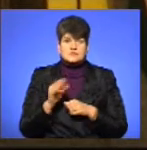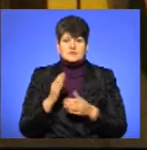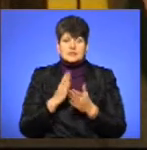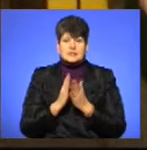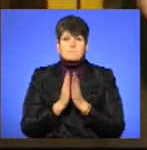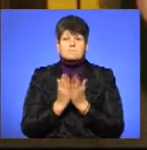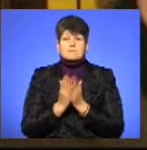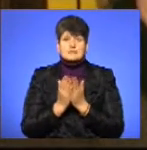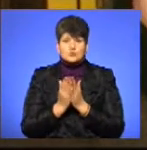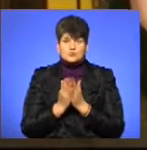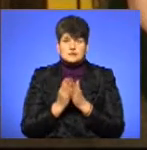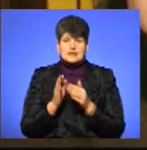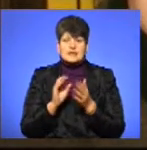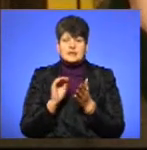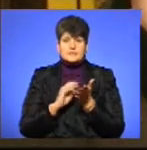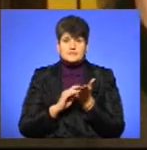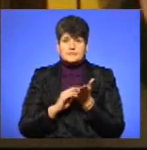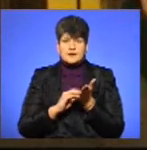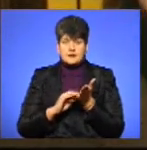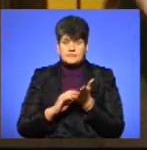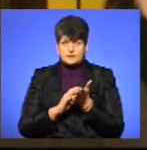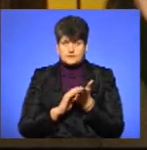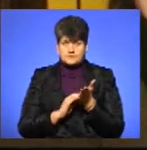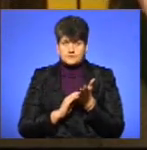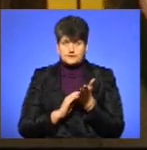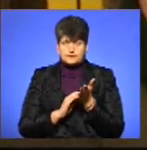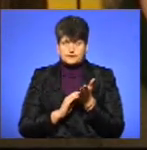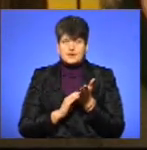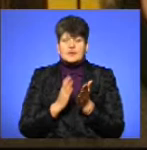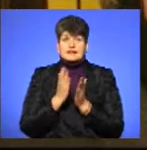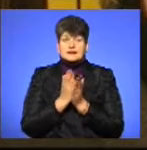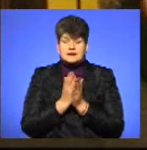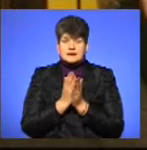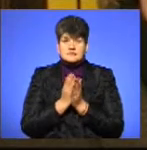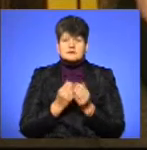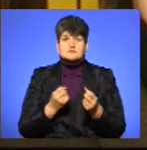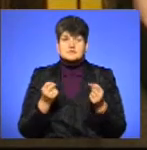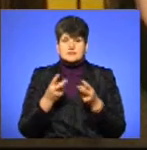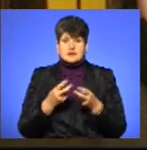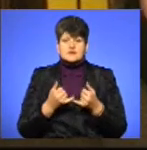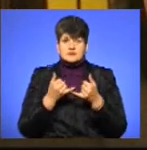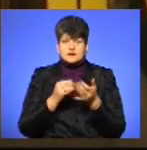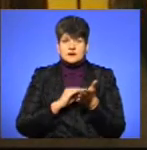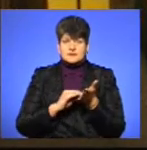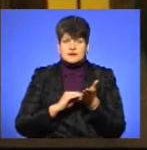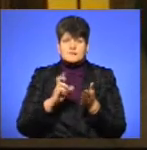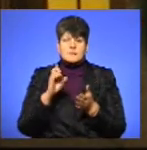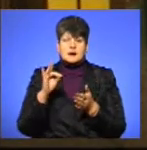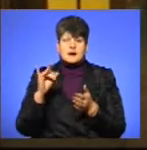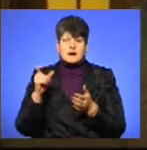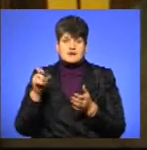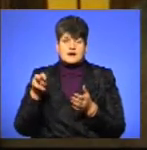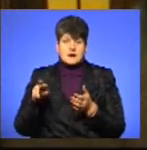підручники рельєфно-карпоковим шрифтом, є прилади для письма шрифтом БРЛ, є